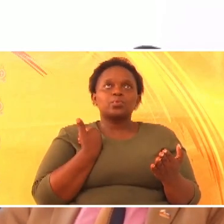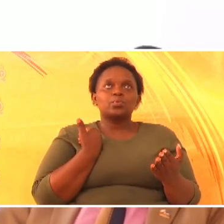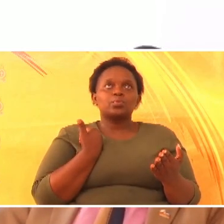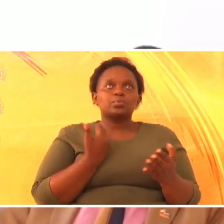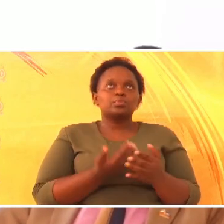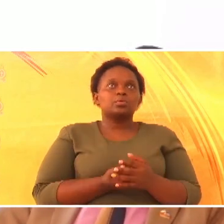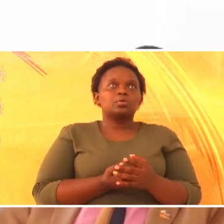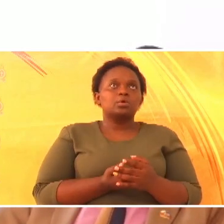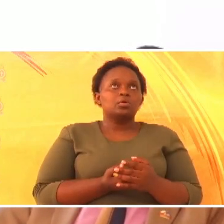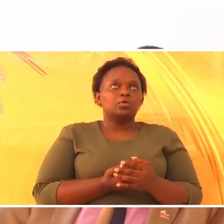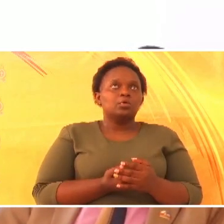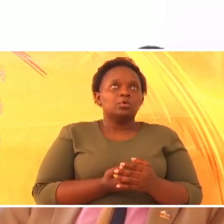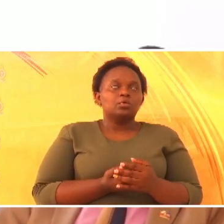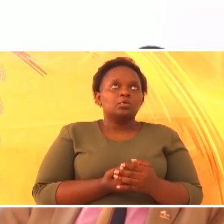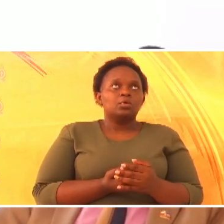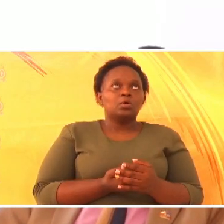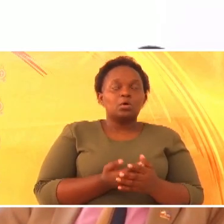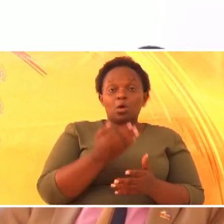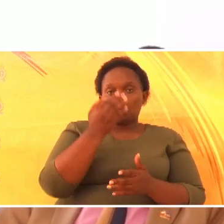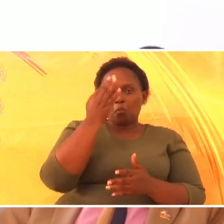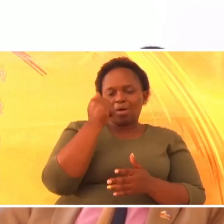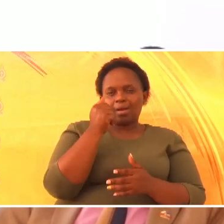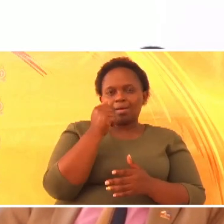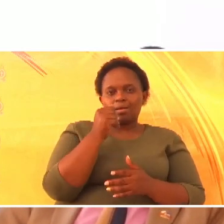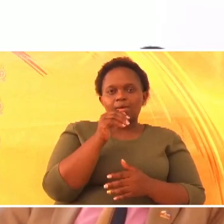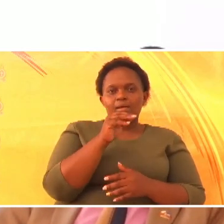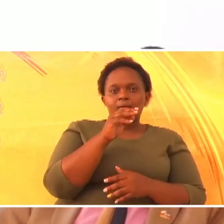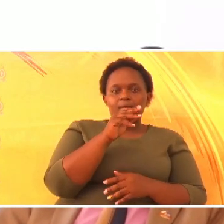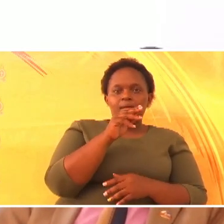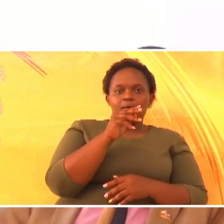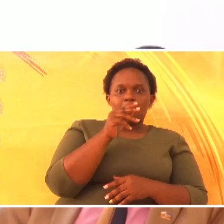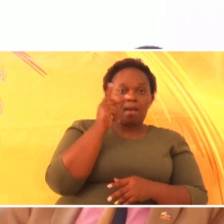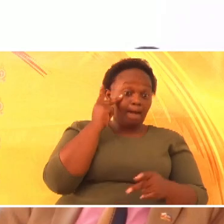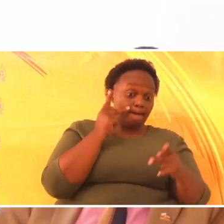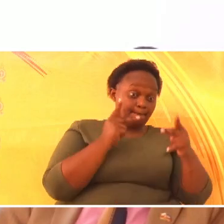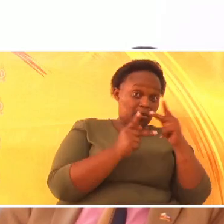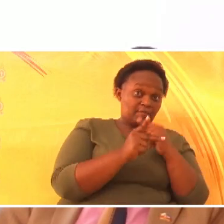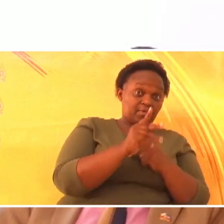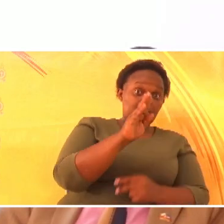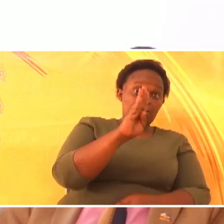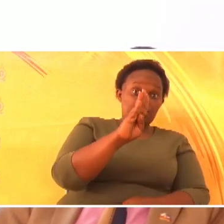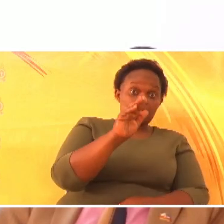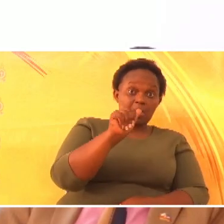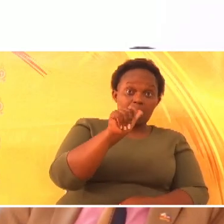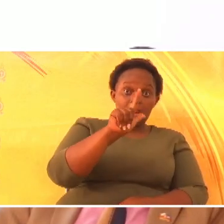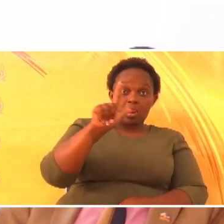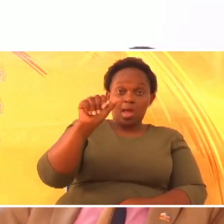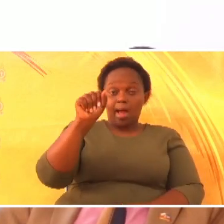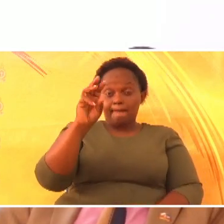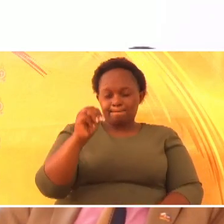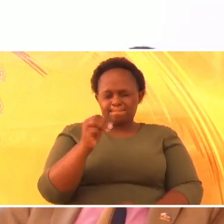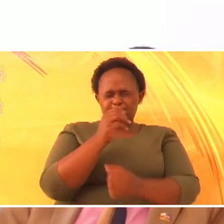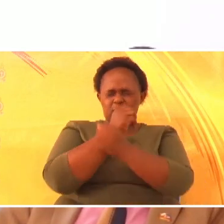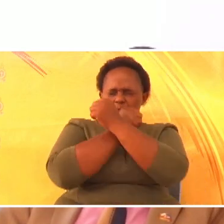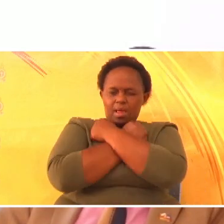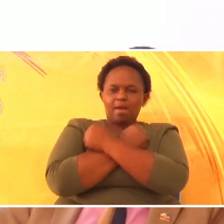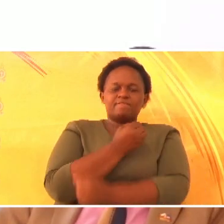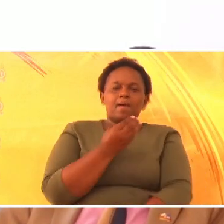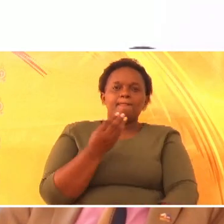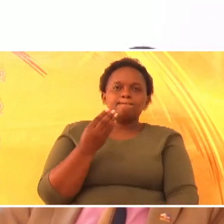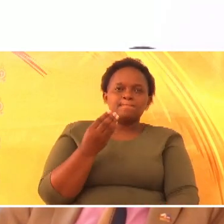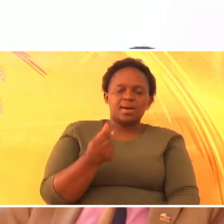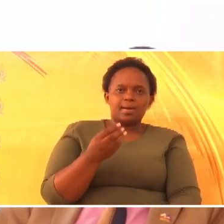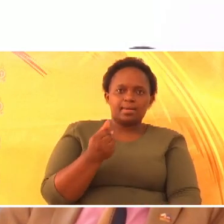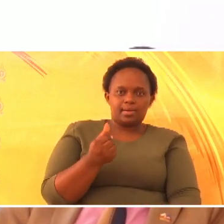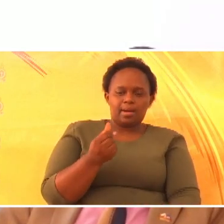kwa sababu ya kupenda pesa. Pesa, pesa siyo mbaya, lakini hata kama